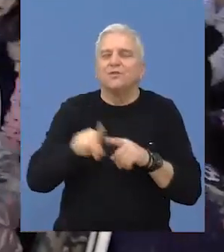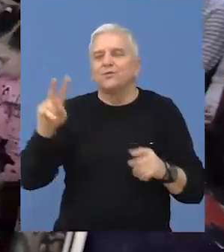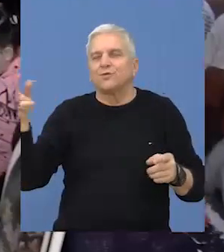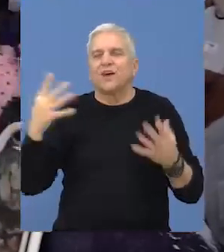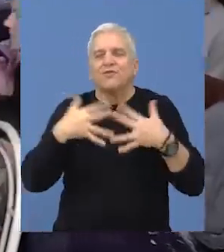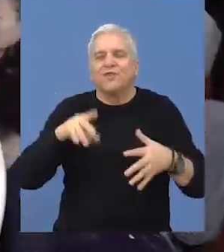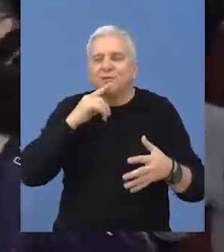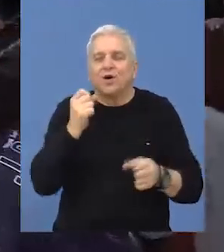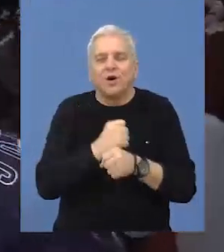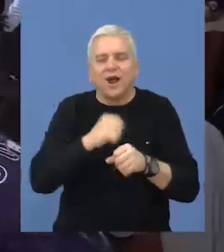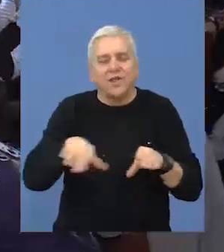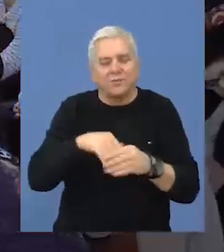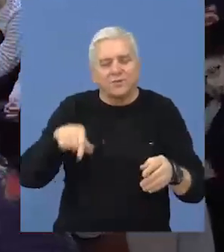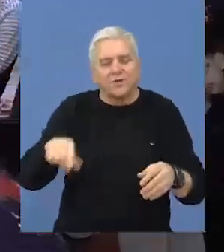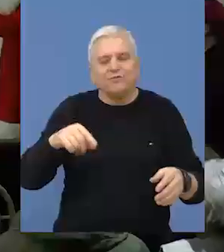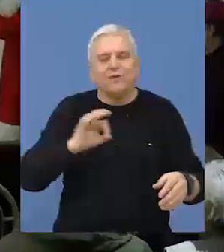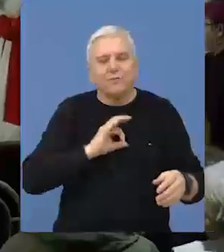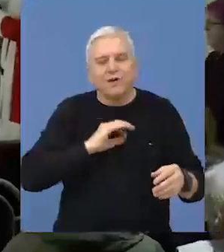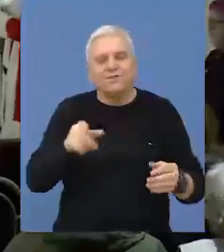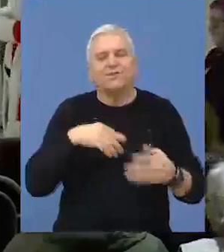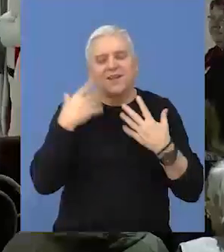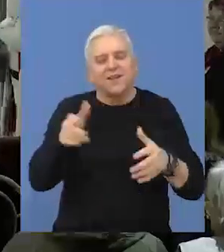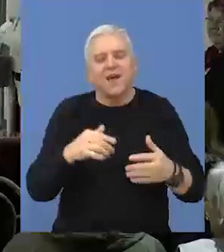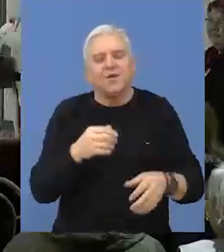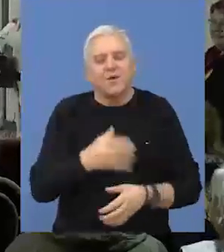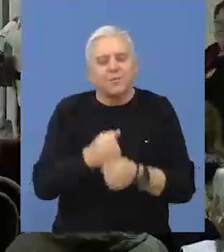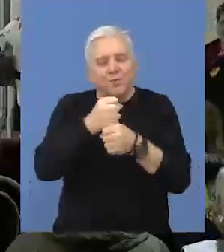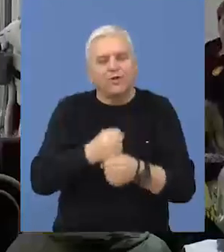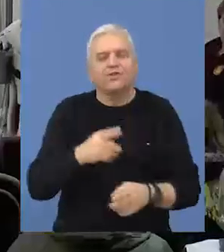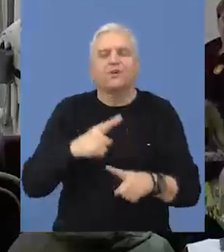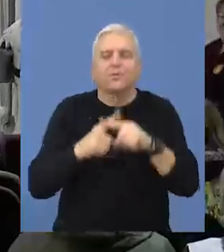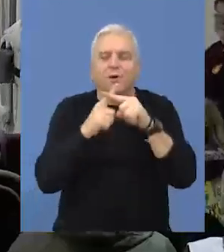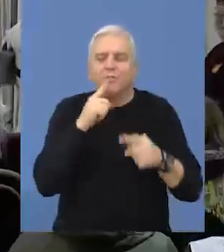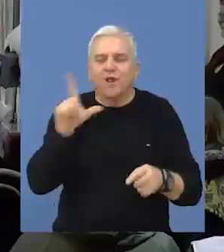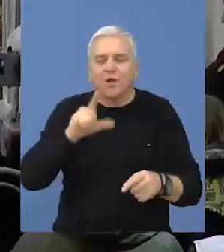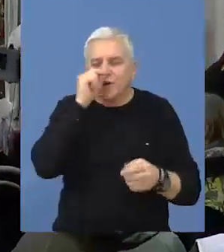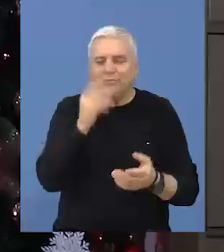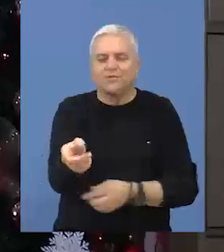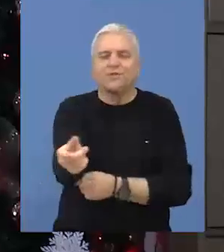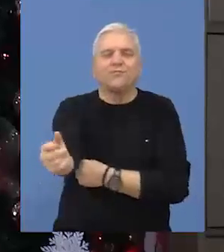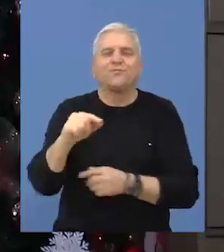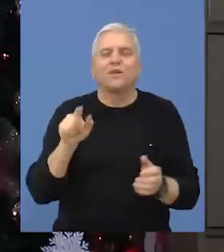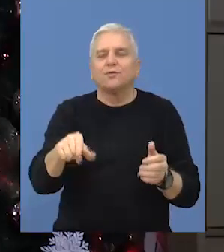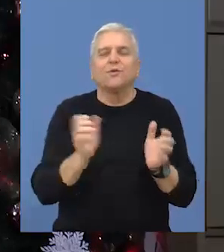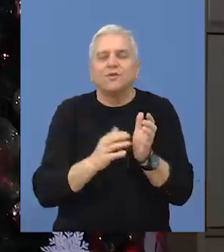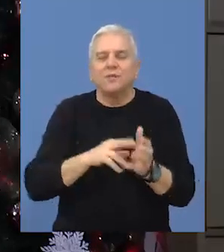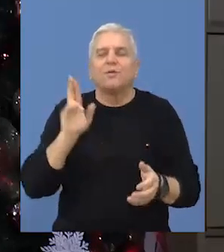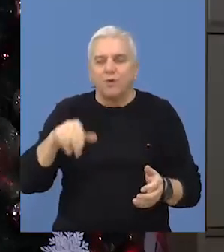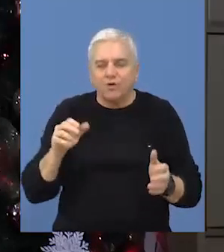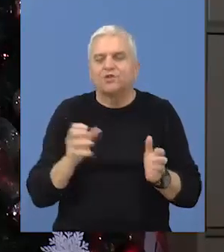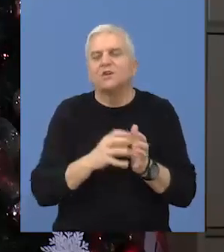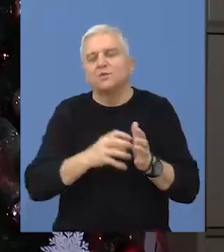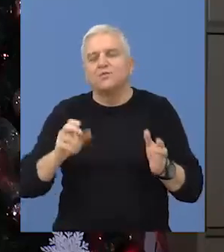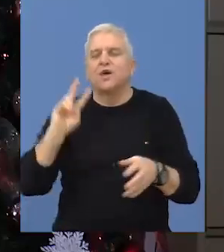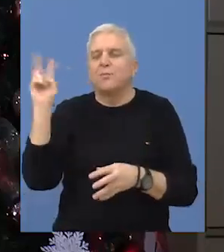ostale subjekte koji posluju na teritoriji opštine Beče i da daju svoj doprinos lokalnoj zajednici. I ovo zapravo može i treba da